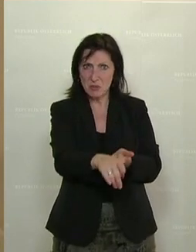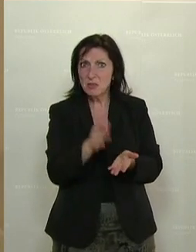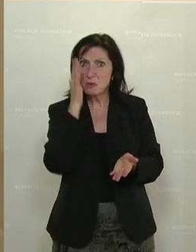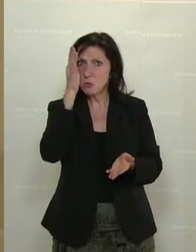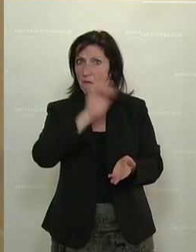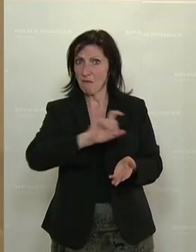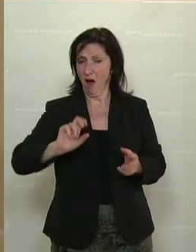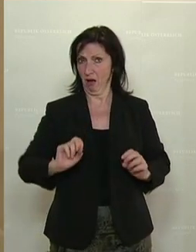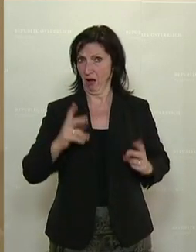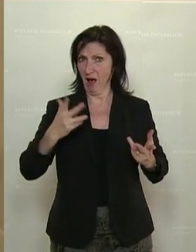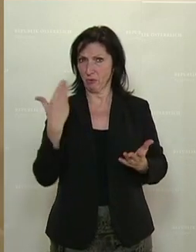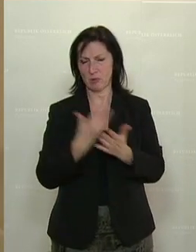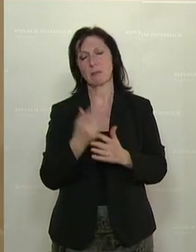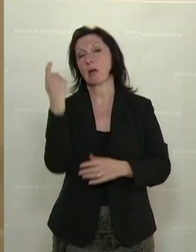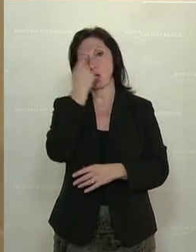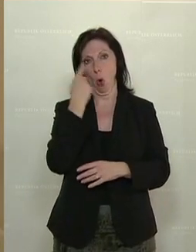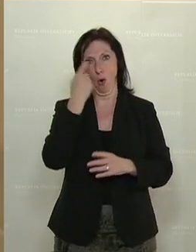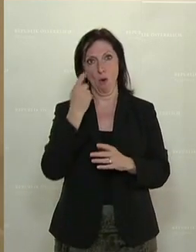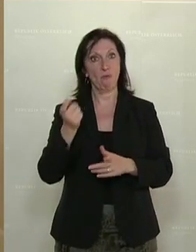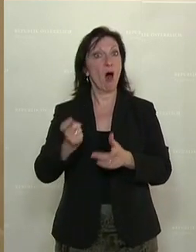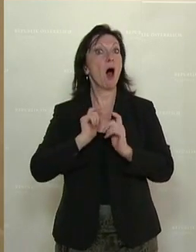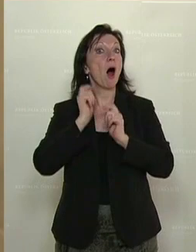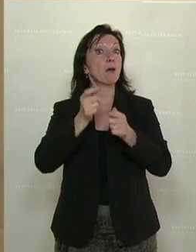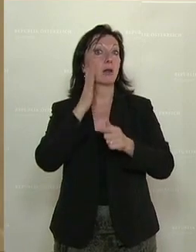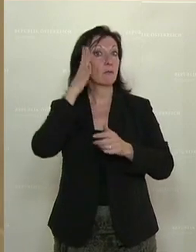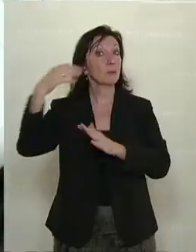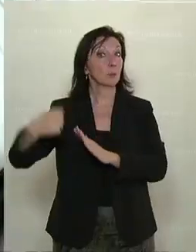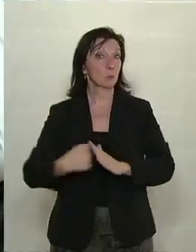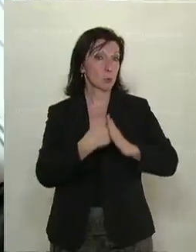und deshalb hoffe ich, dass Sie diesen Antrag unterstützen. Dankeschön.